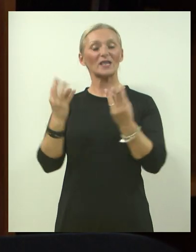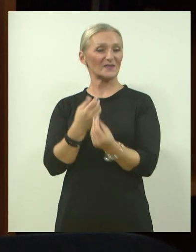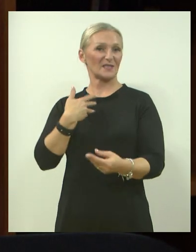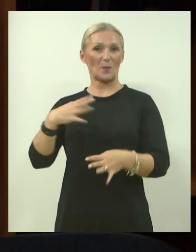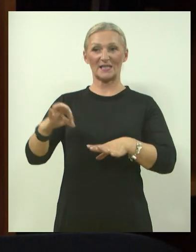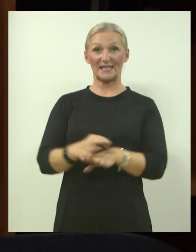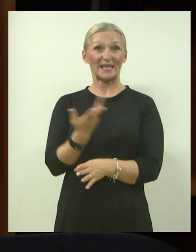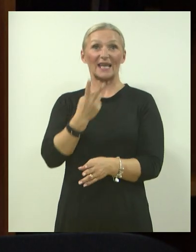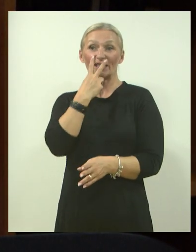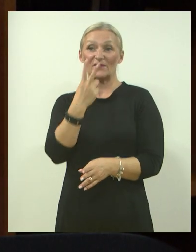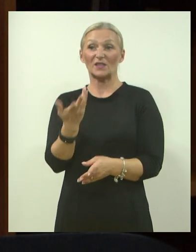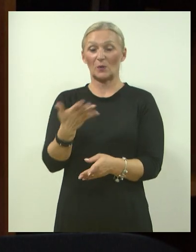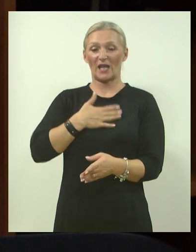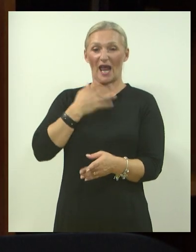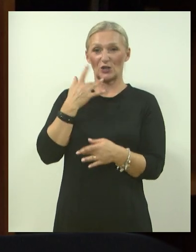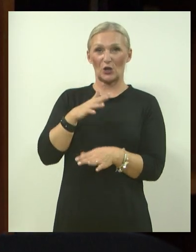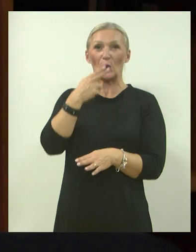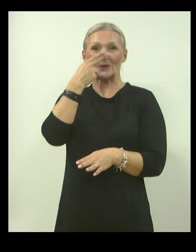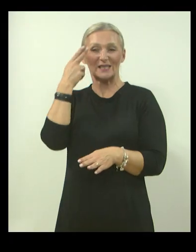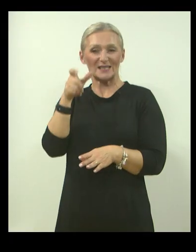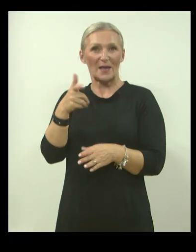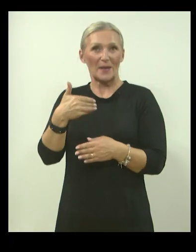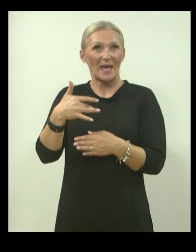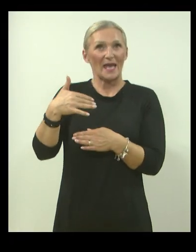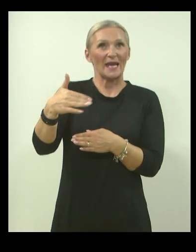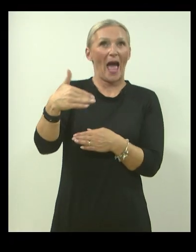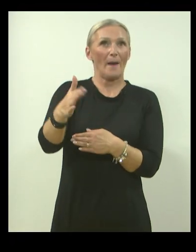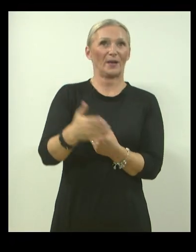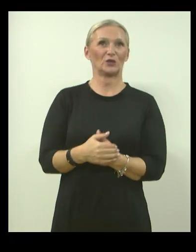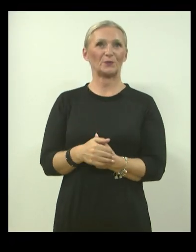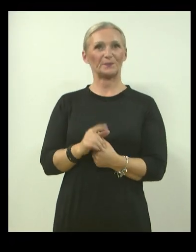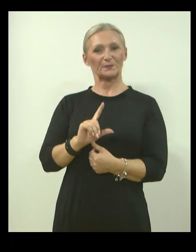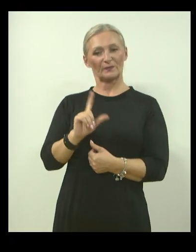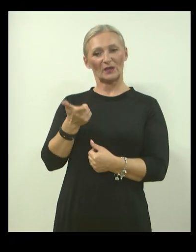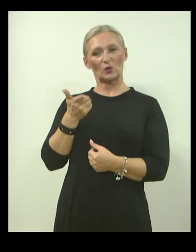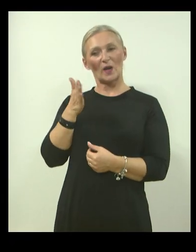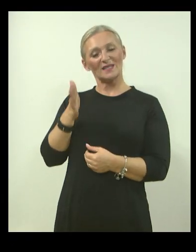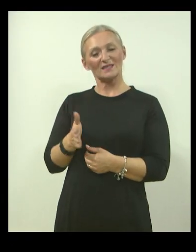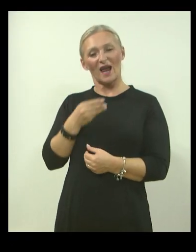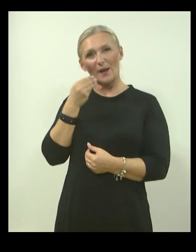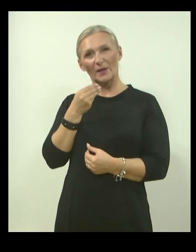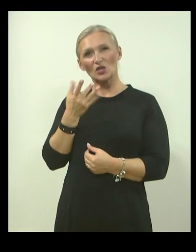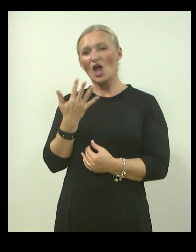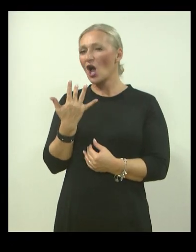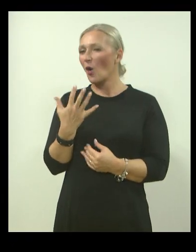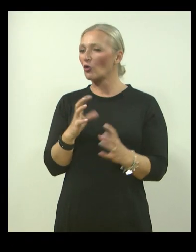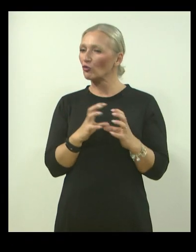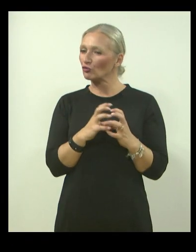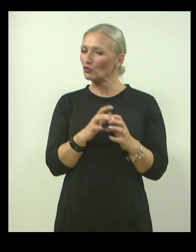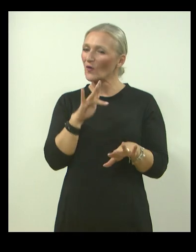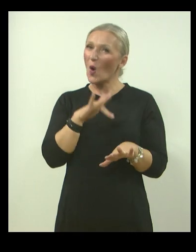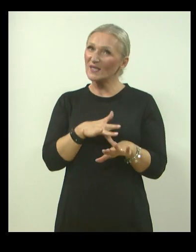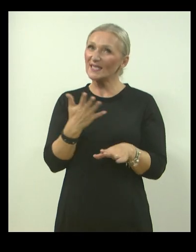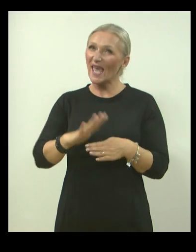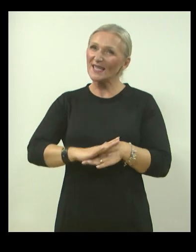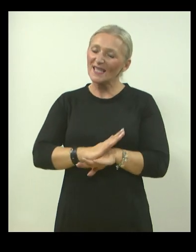kad vidimo da naši ljudi rastu i napreduju. Sad je tu ona druga strana priče. Koliko zapravo je društvo osjetljivo,